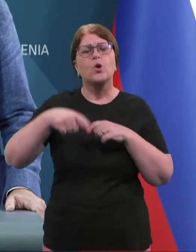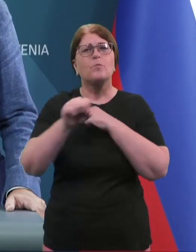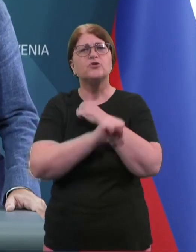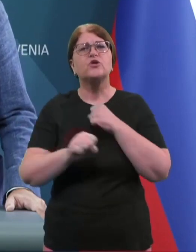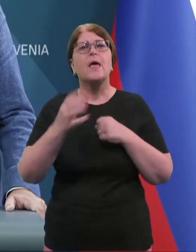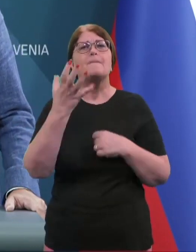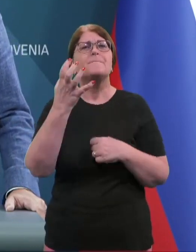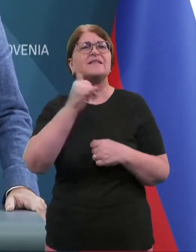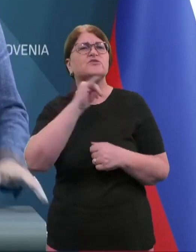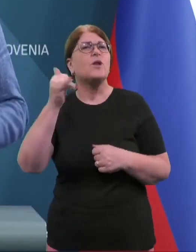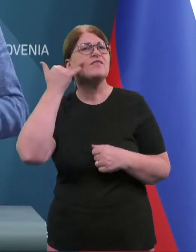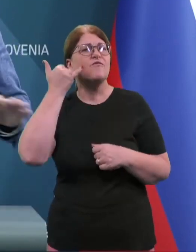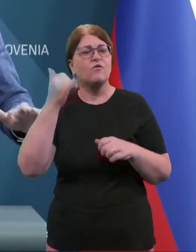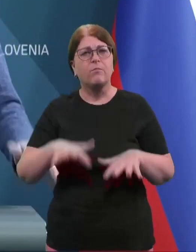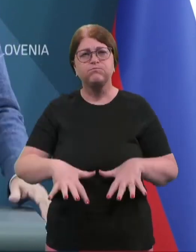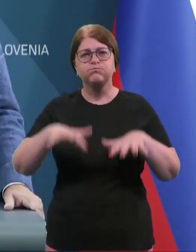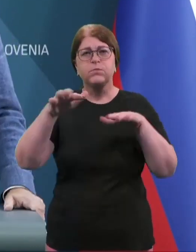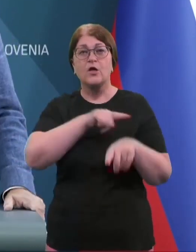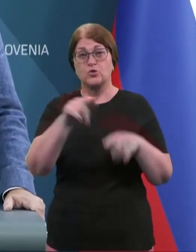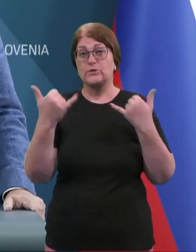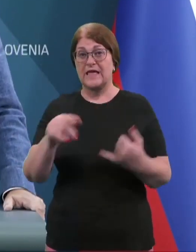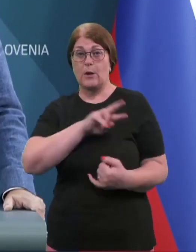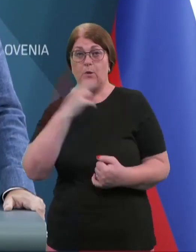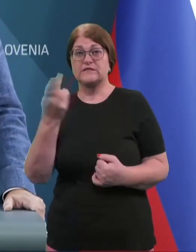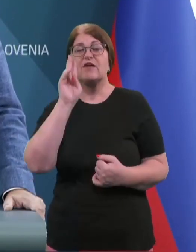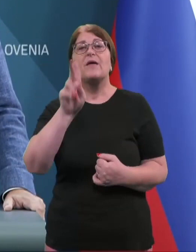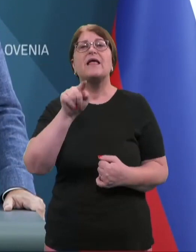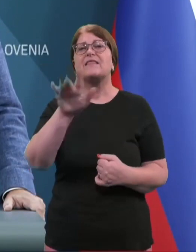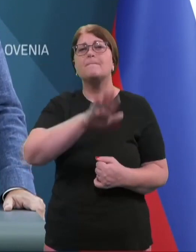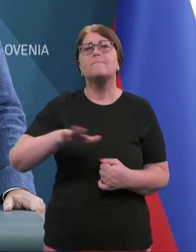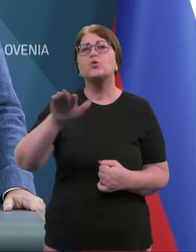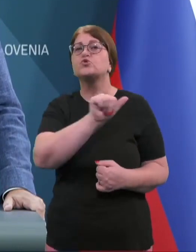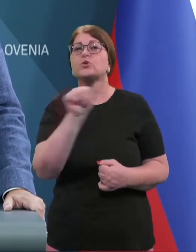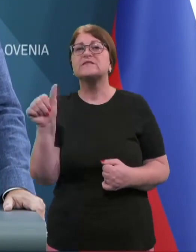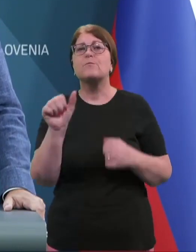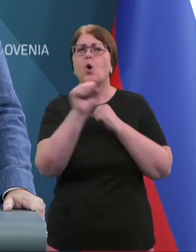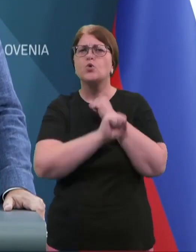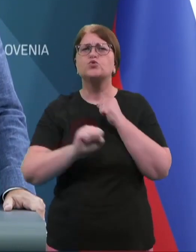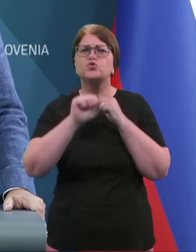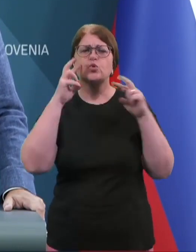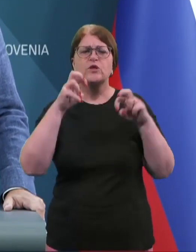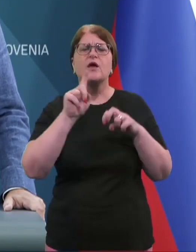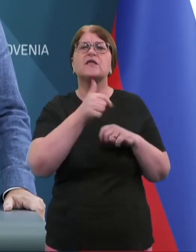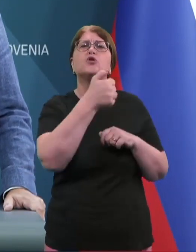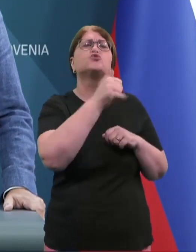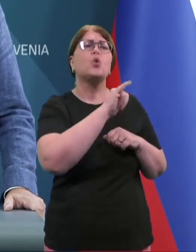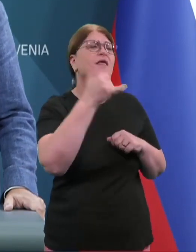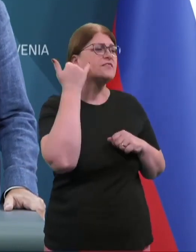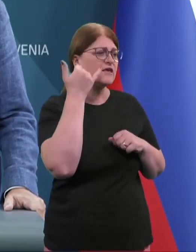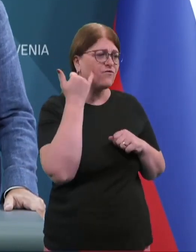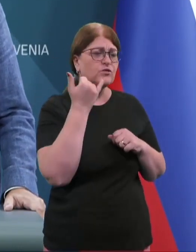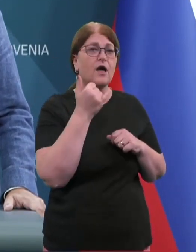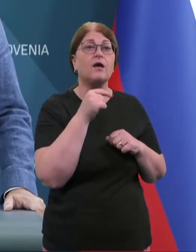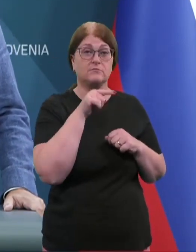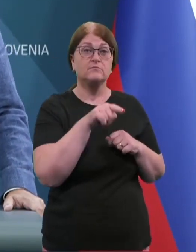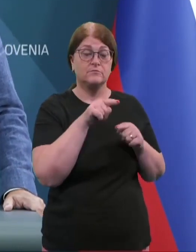petstoletnih voda. Namreč, da zdaj je Republika Slovenija imela na tem področju samo študija, kar se tiče stoletnih voda, vemo, da